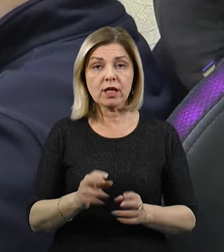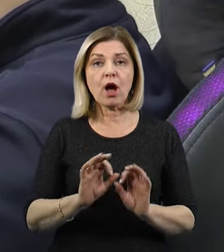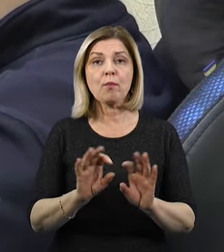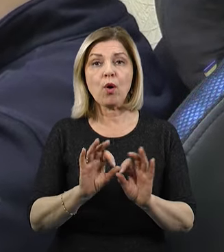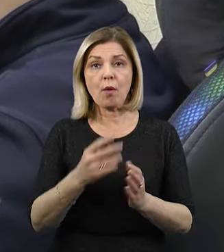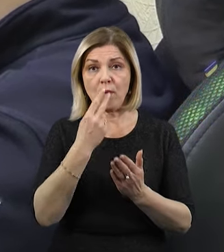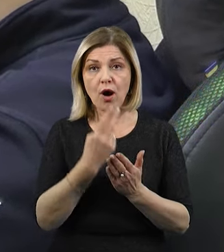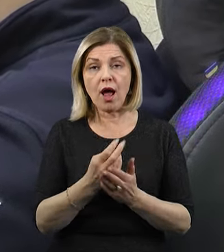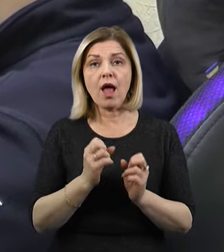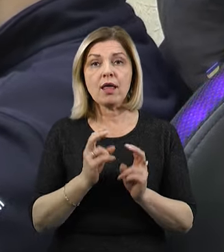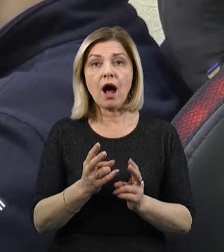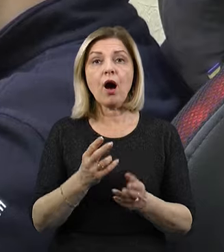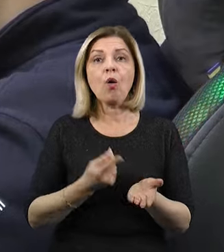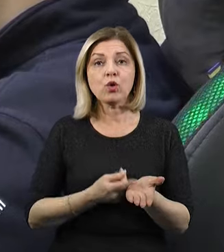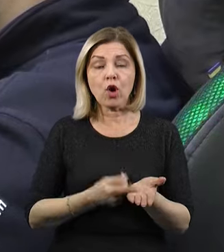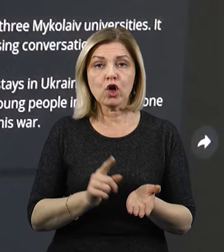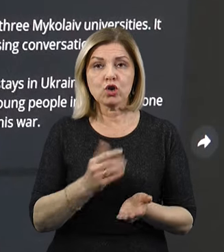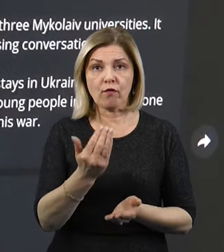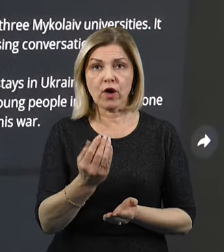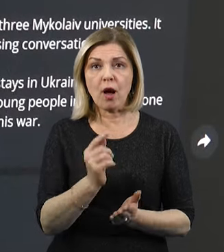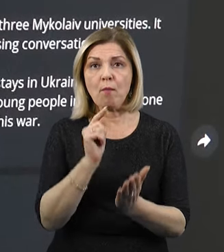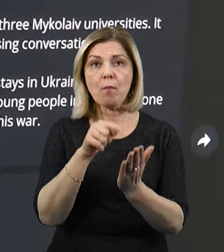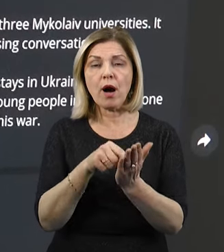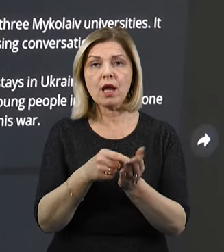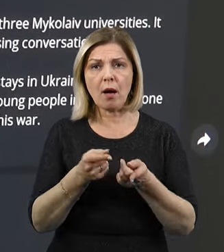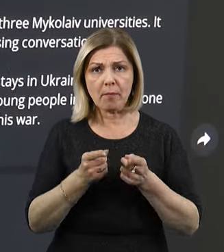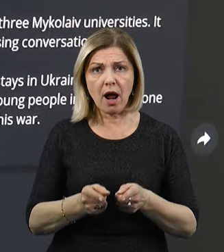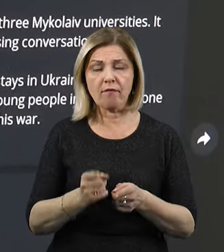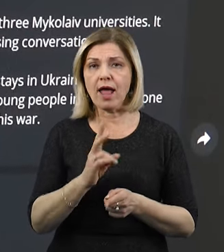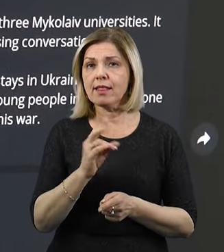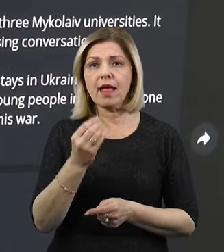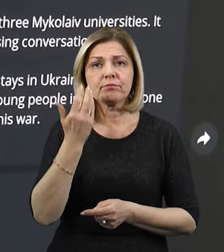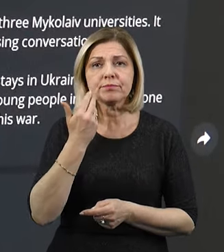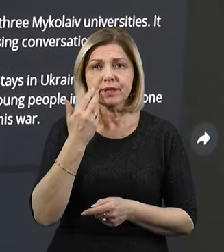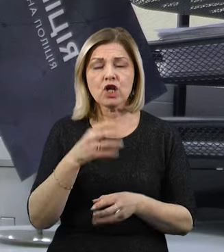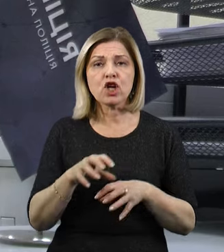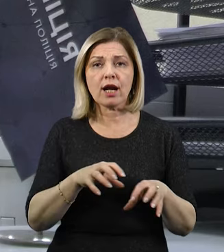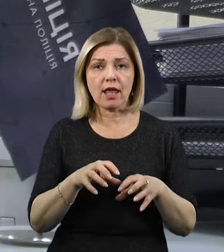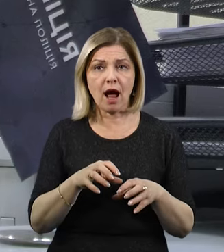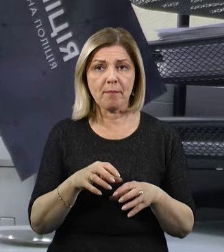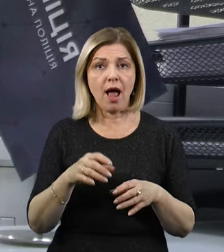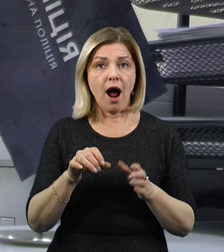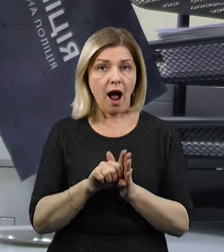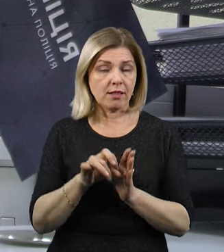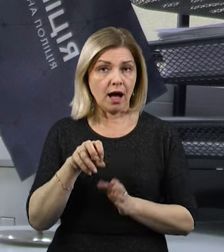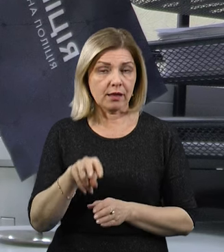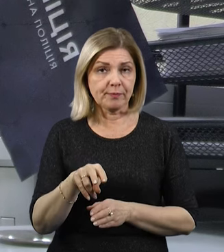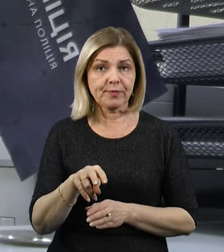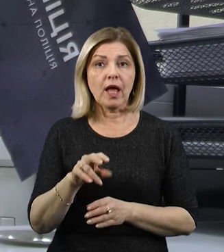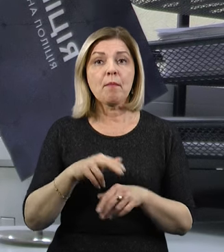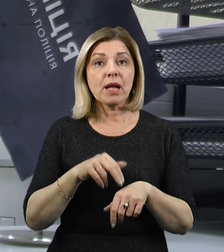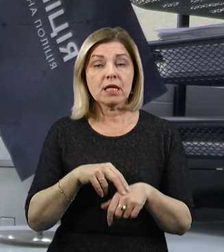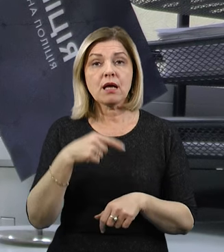пересвідчитися у тому, що ви зайшли на справжній, а не підроблений шахраями телеграм-канал. Під час повномасштабної війни, каже поліцейський,